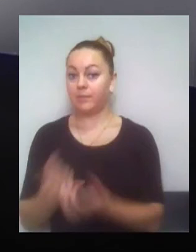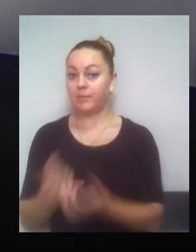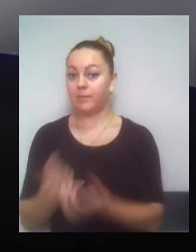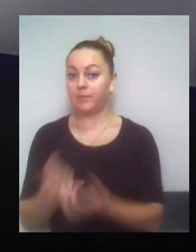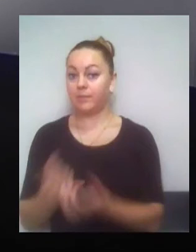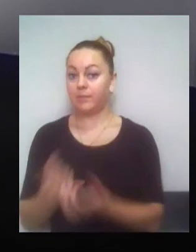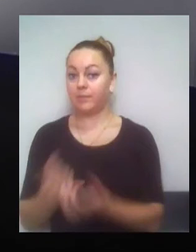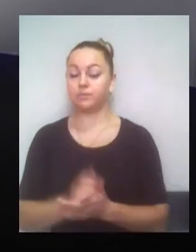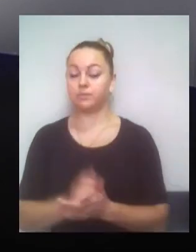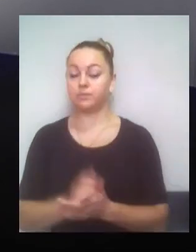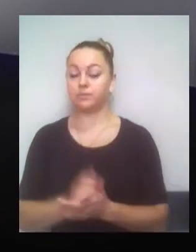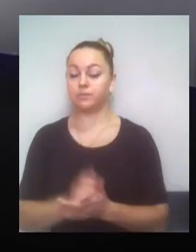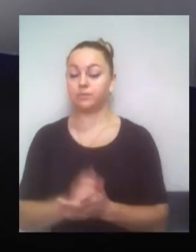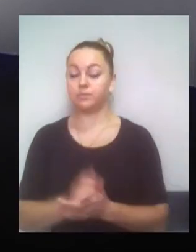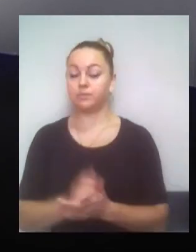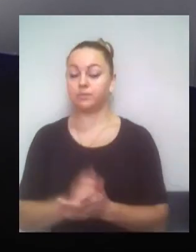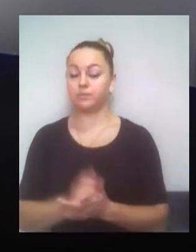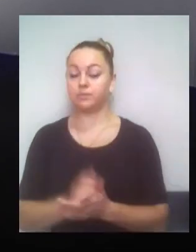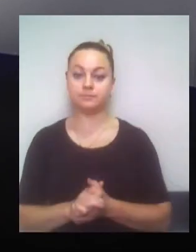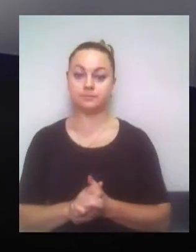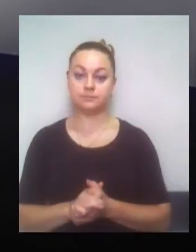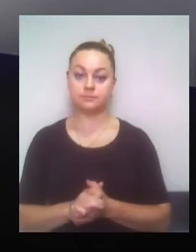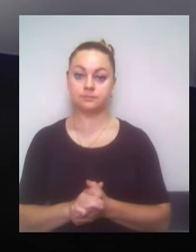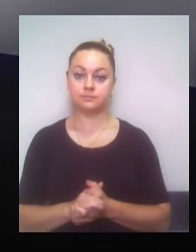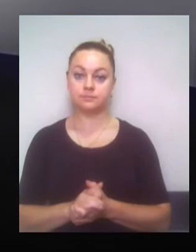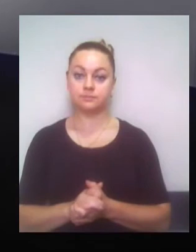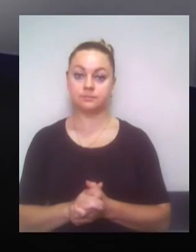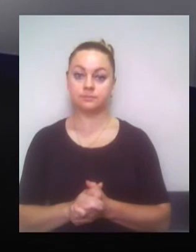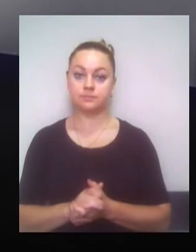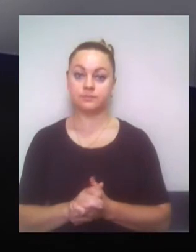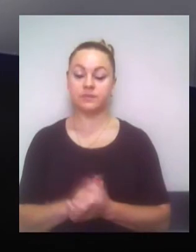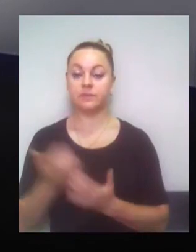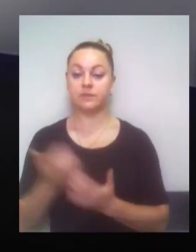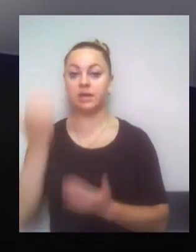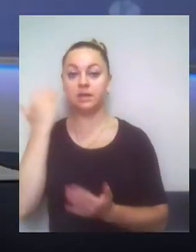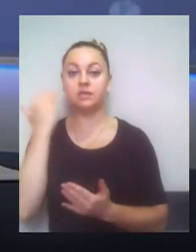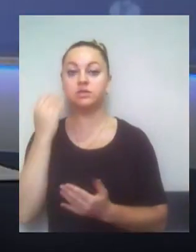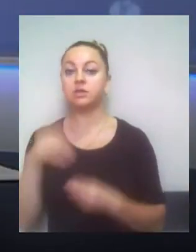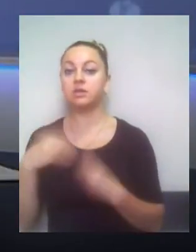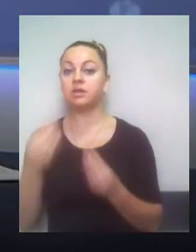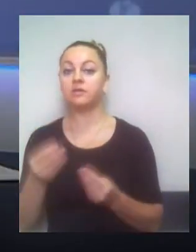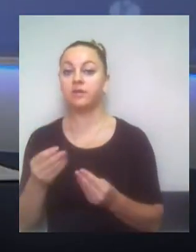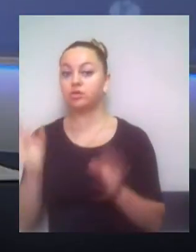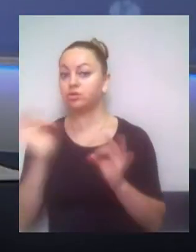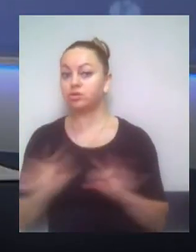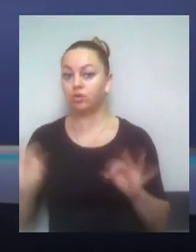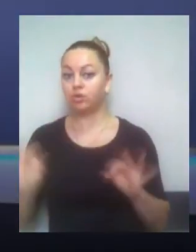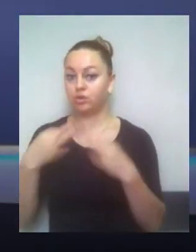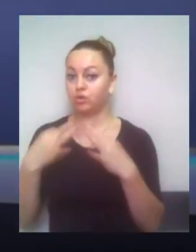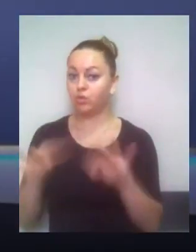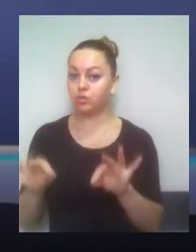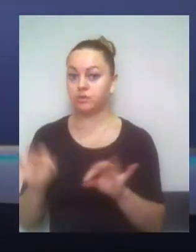отримати офіційну інформацію, яку вони раніше надавали, що вони не надавали жодних дозволів стосовно будівництва.